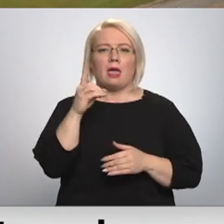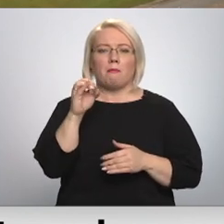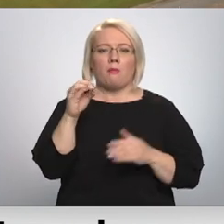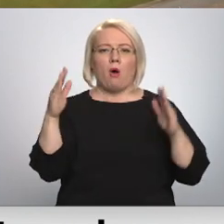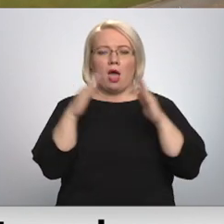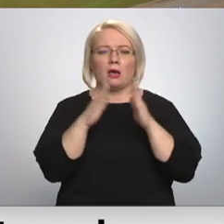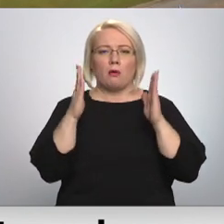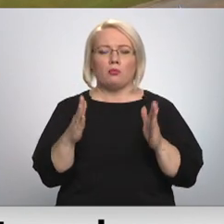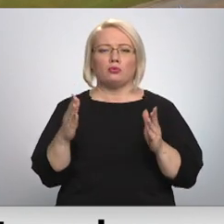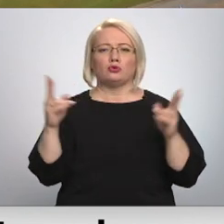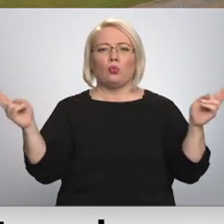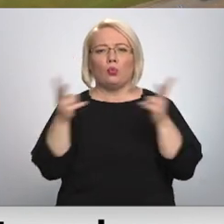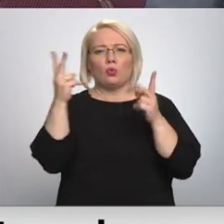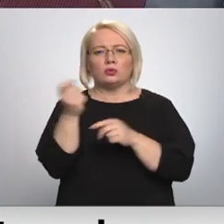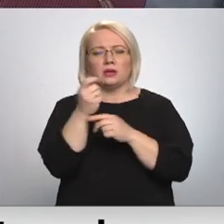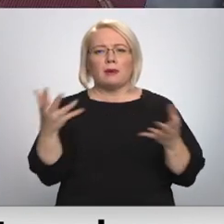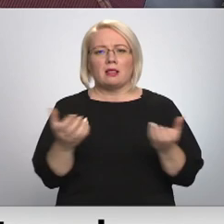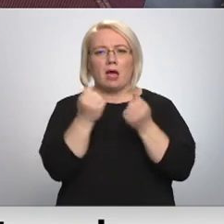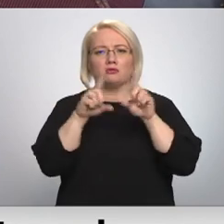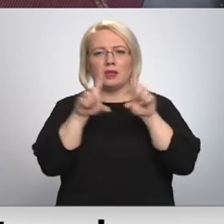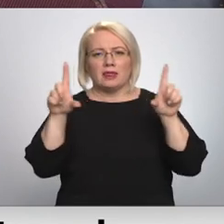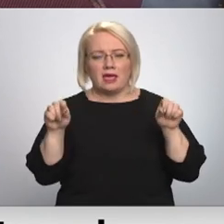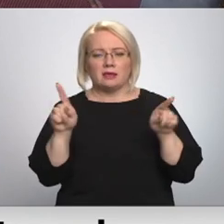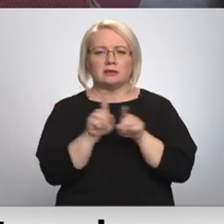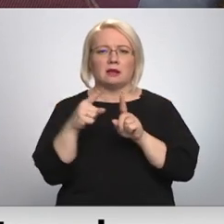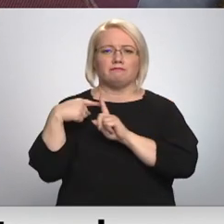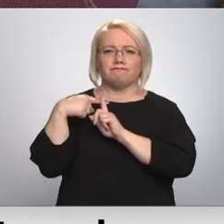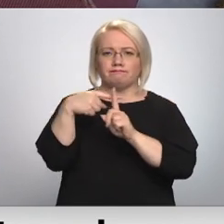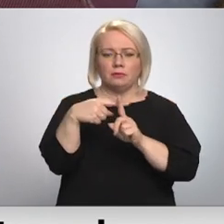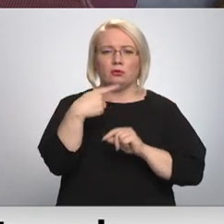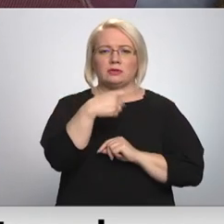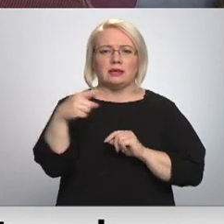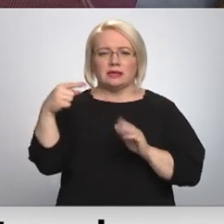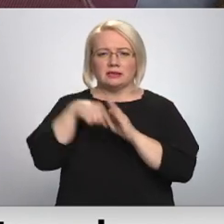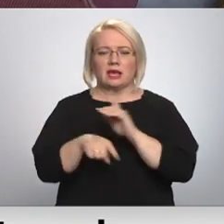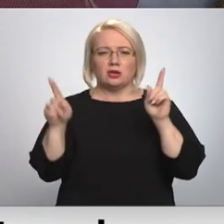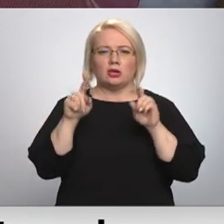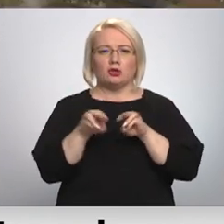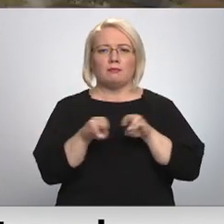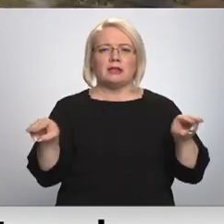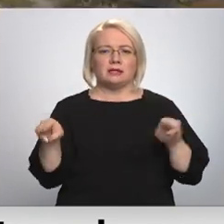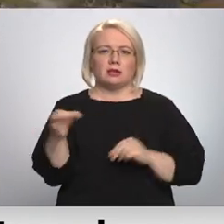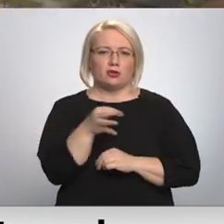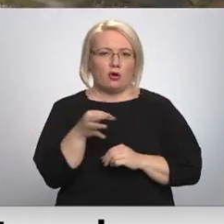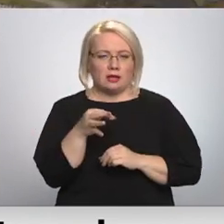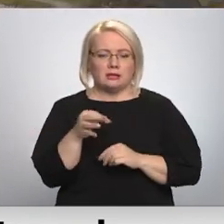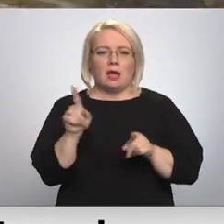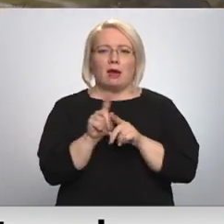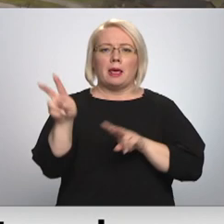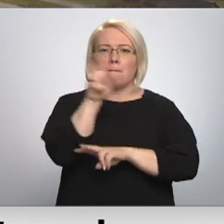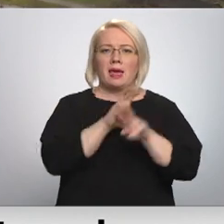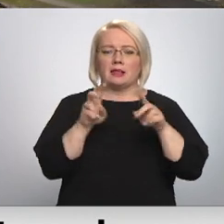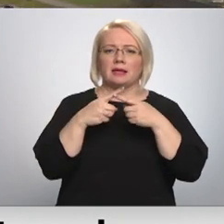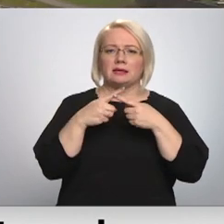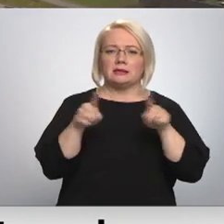cugundzēsības un glābšanas dienas, gan neatliekamā medicīniskā palīdzību un citas iekšlētu ministrijas struktūras. Meklēt arī citas Zemes